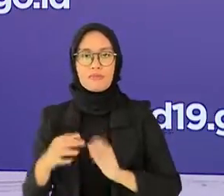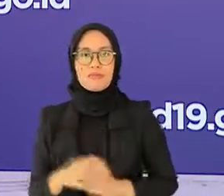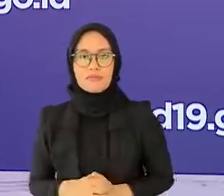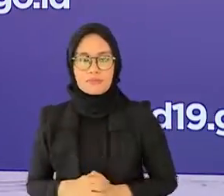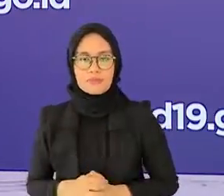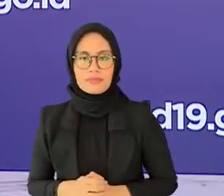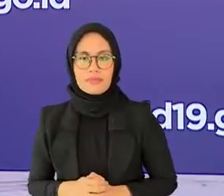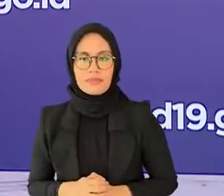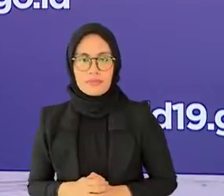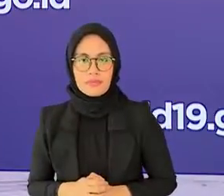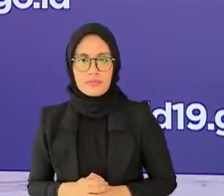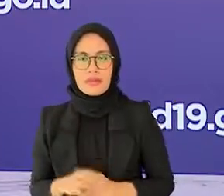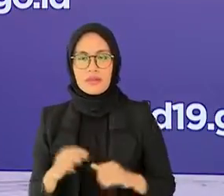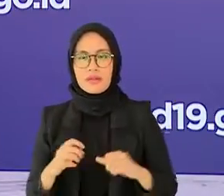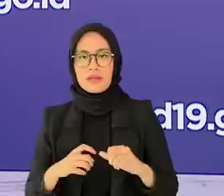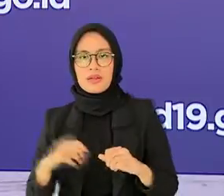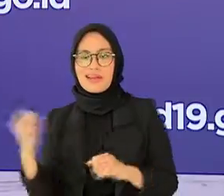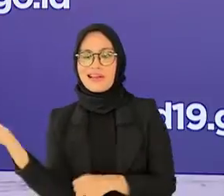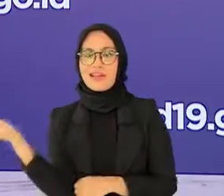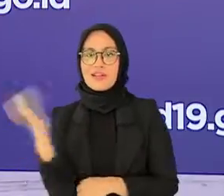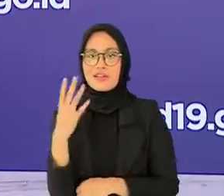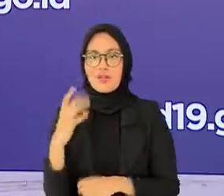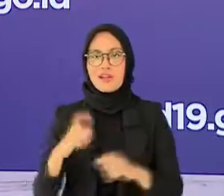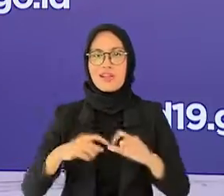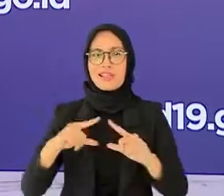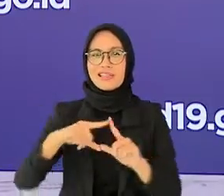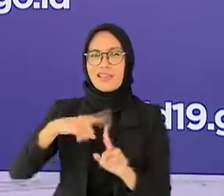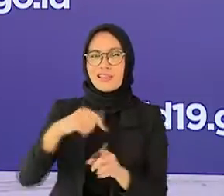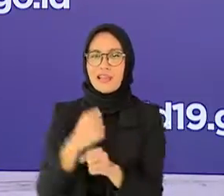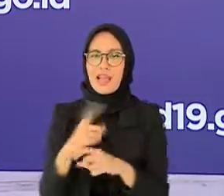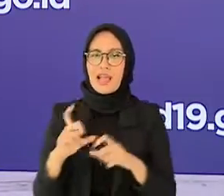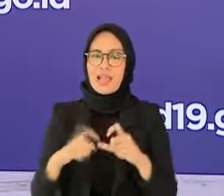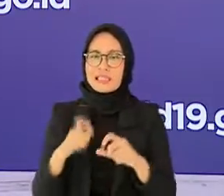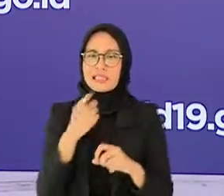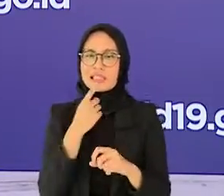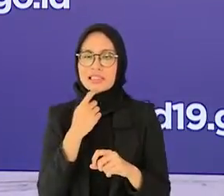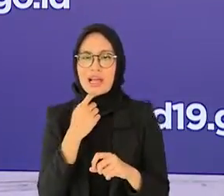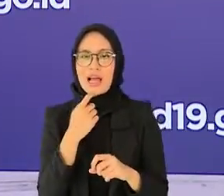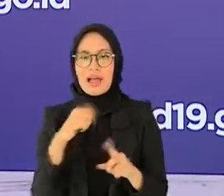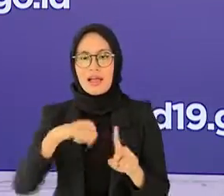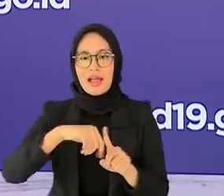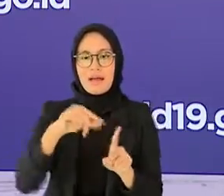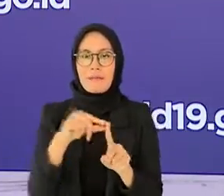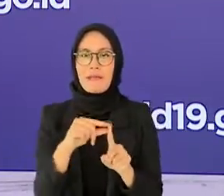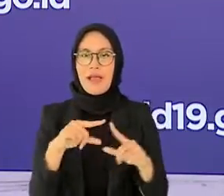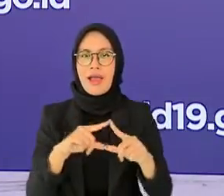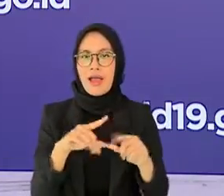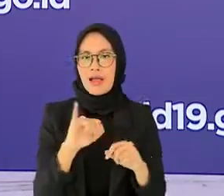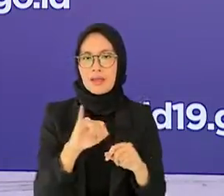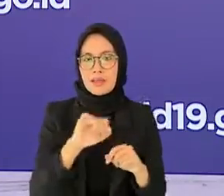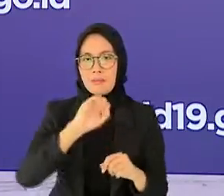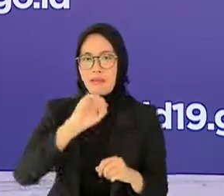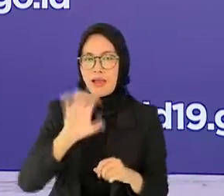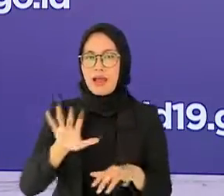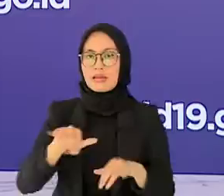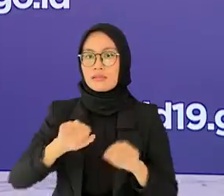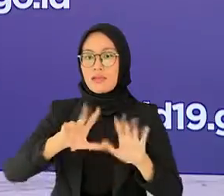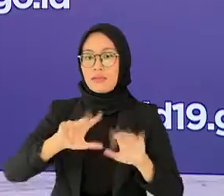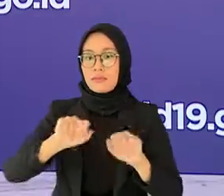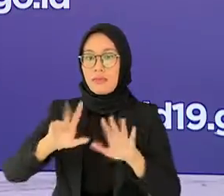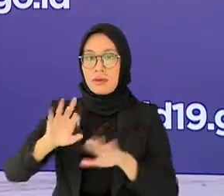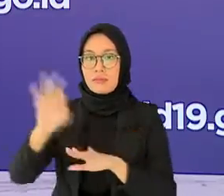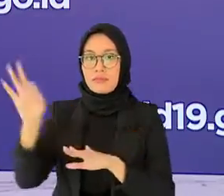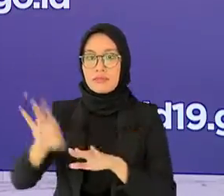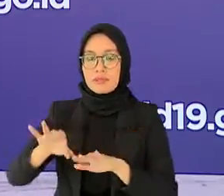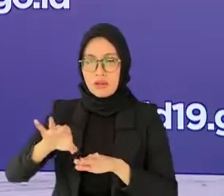Satgas COVID-19 terkait survei KPAI yang menyatakan bahwa mayoritas peserta didik sebesar 88% siap